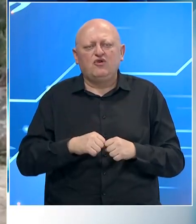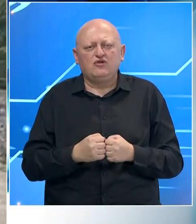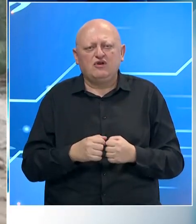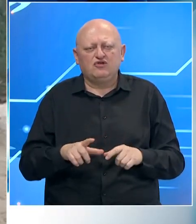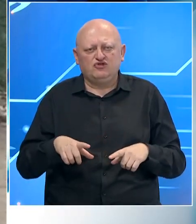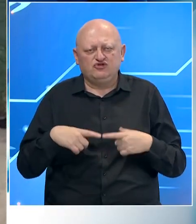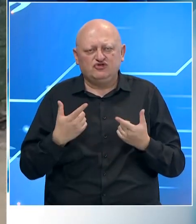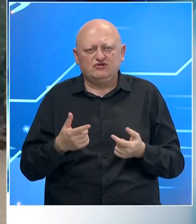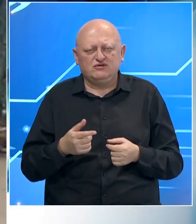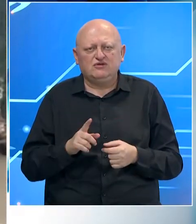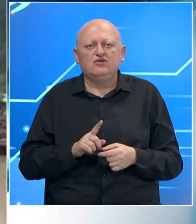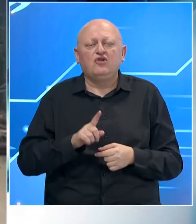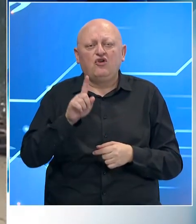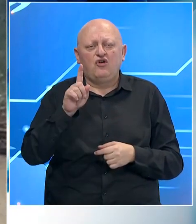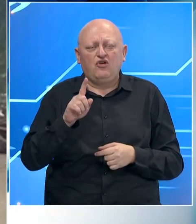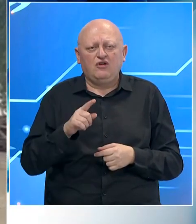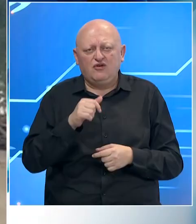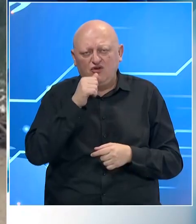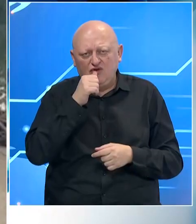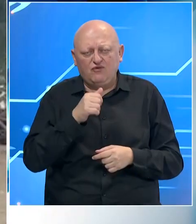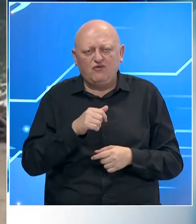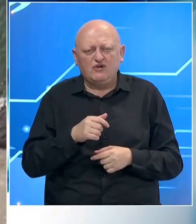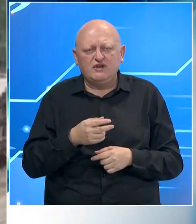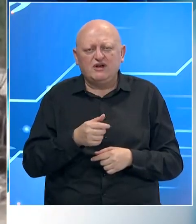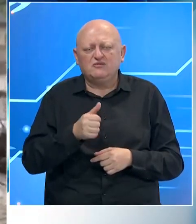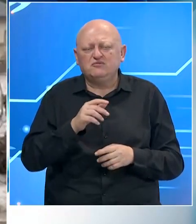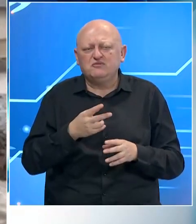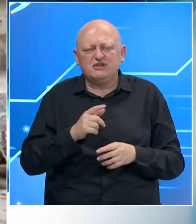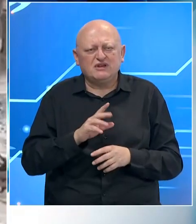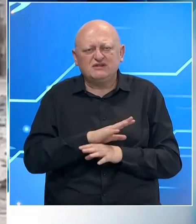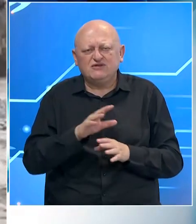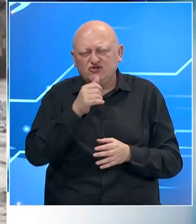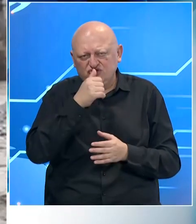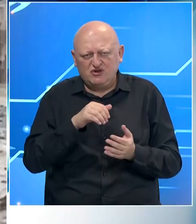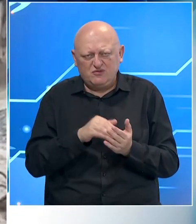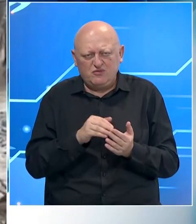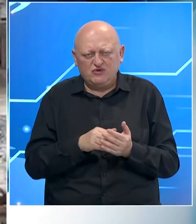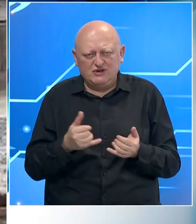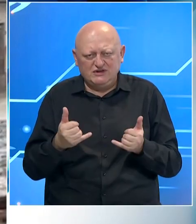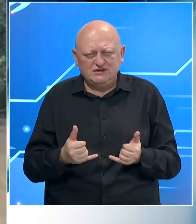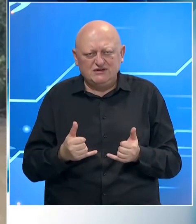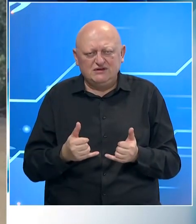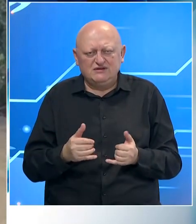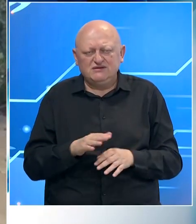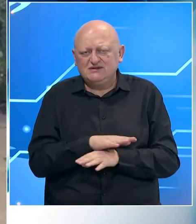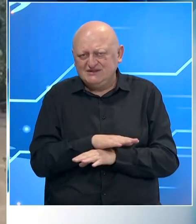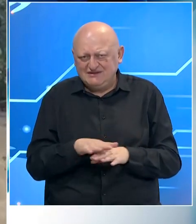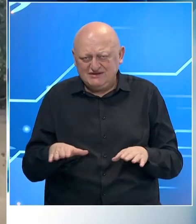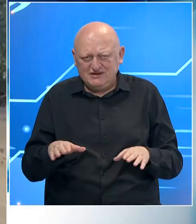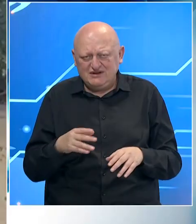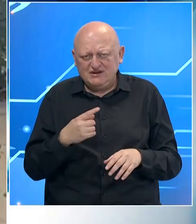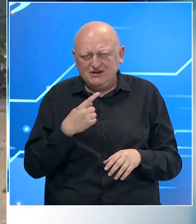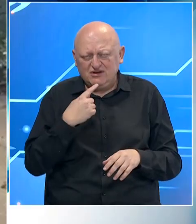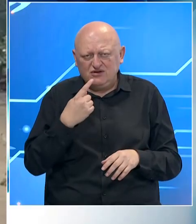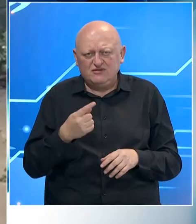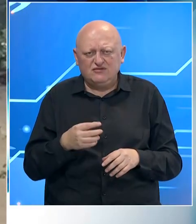života, gore voda, pitka i sve ono što im je potrebno za sada. Svaka riječ